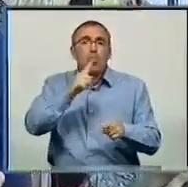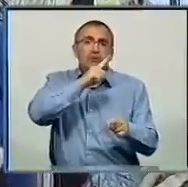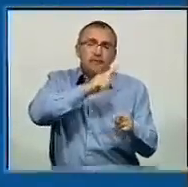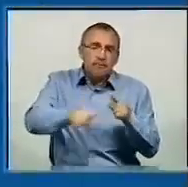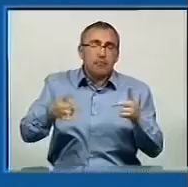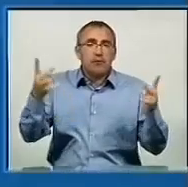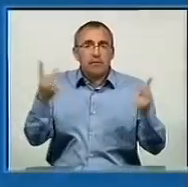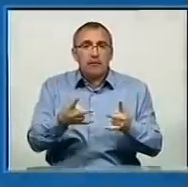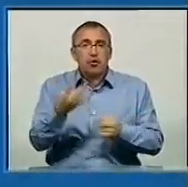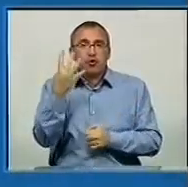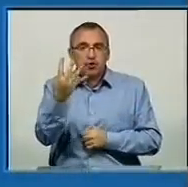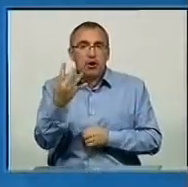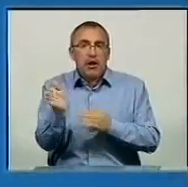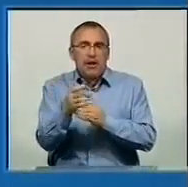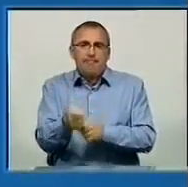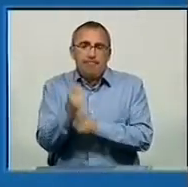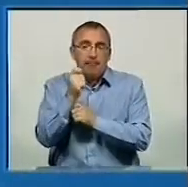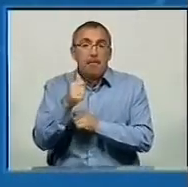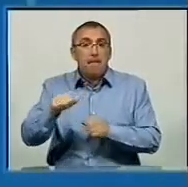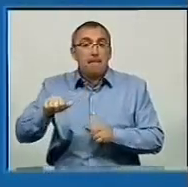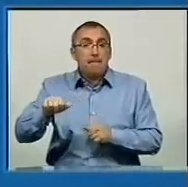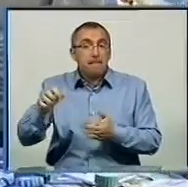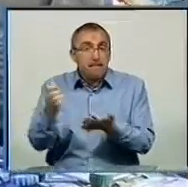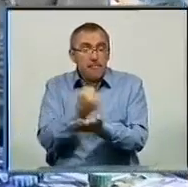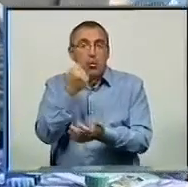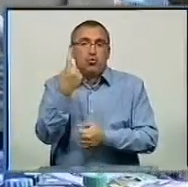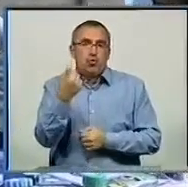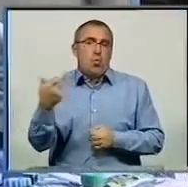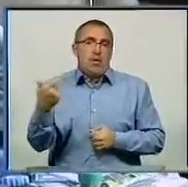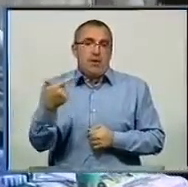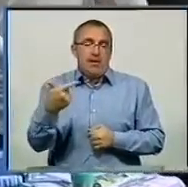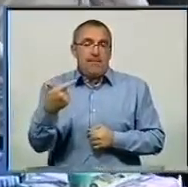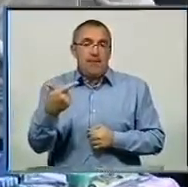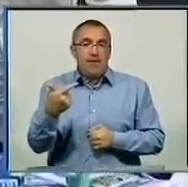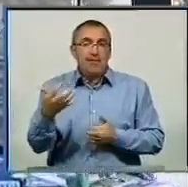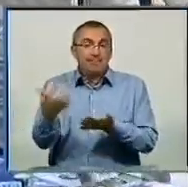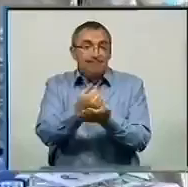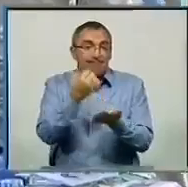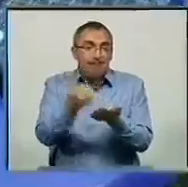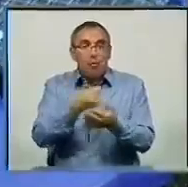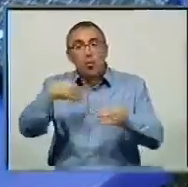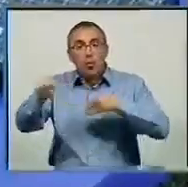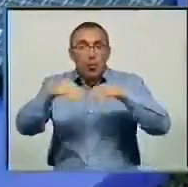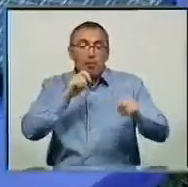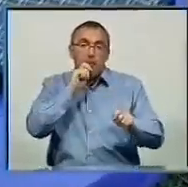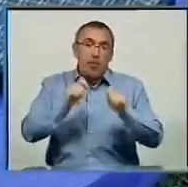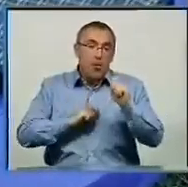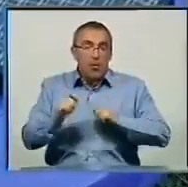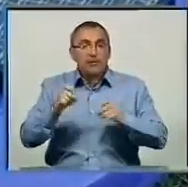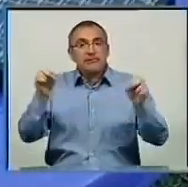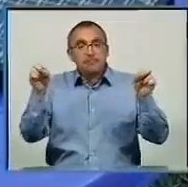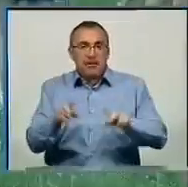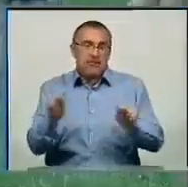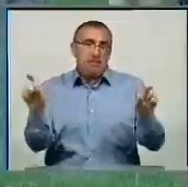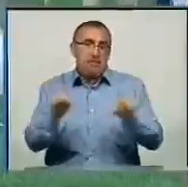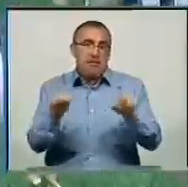потрібно п'ймати чотири рибинки. Переможцю – 100 гривень. За зароблені у конкурсах гроші діти купували собі подарунки у спеціальному